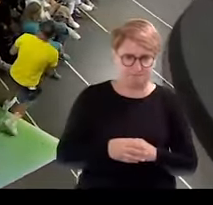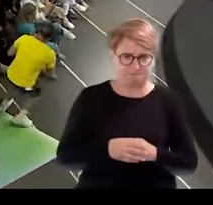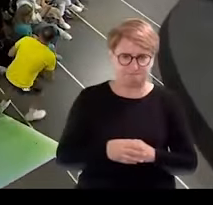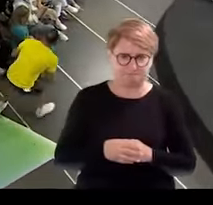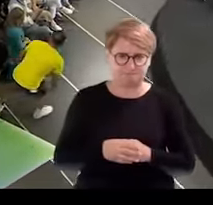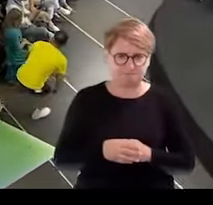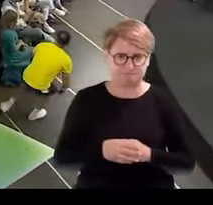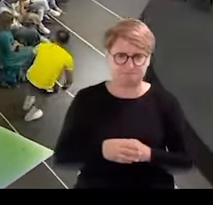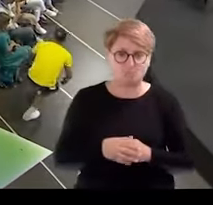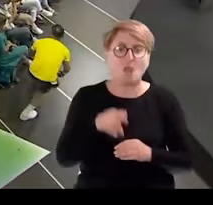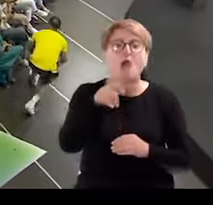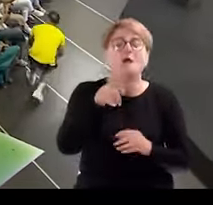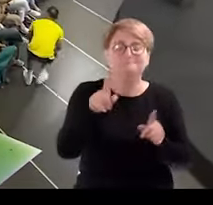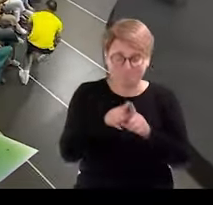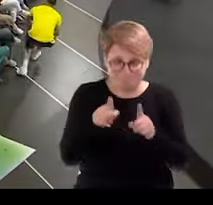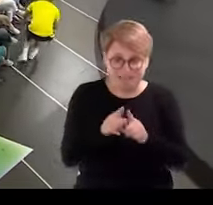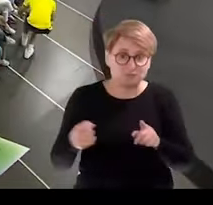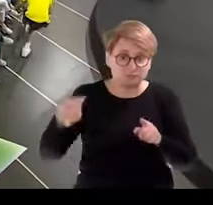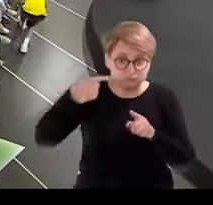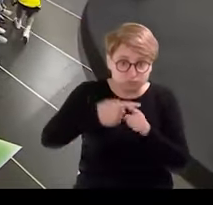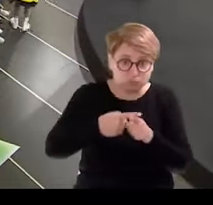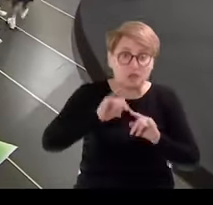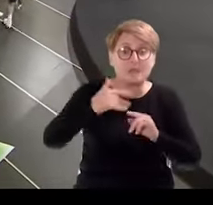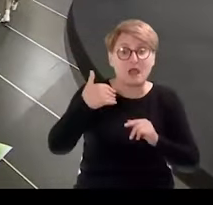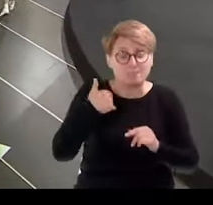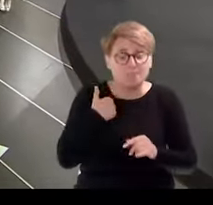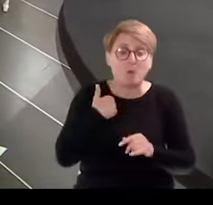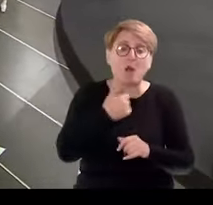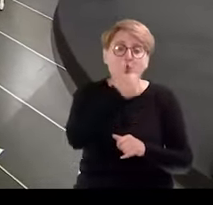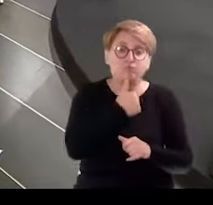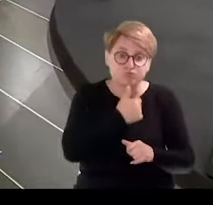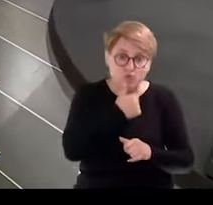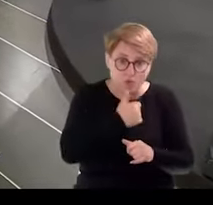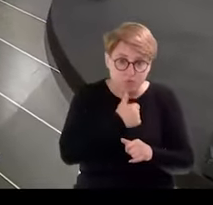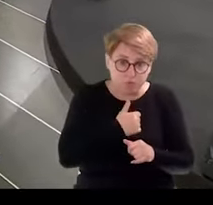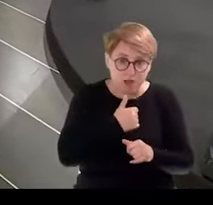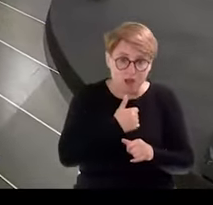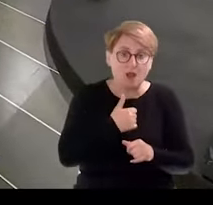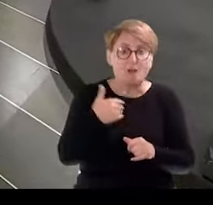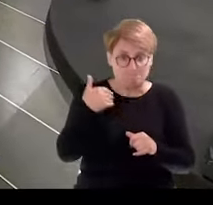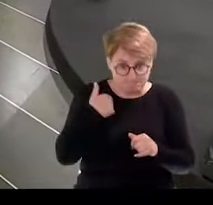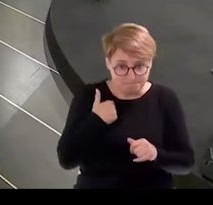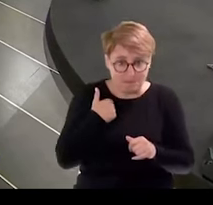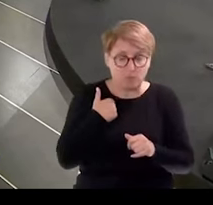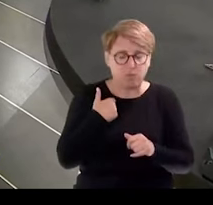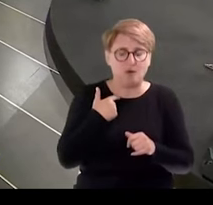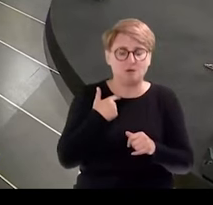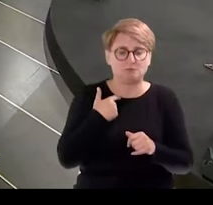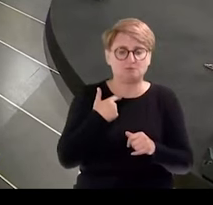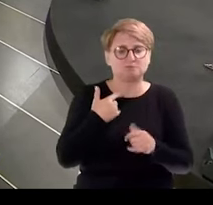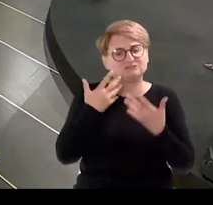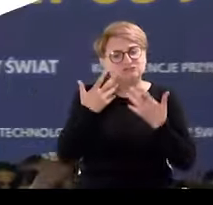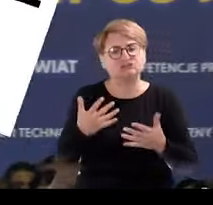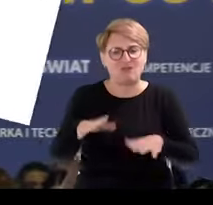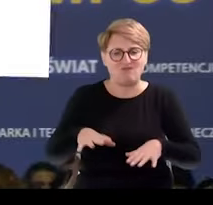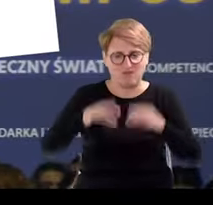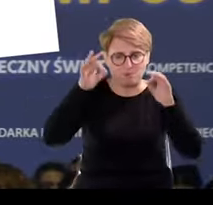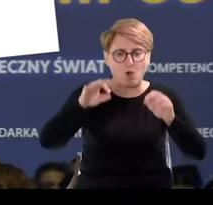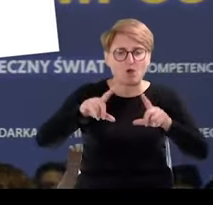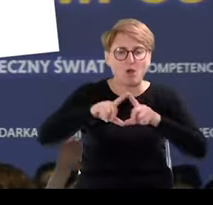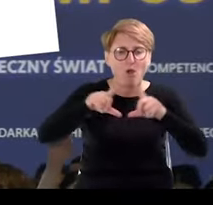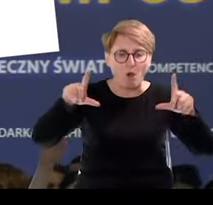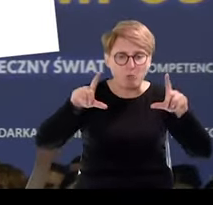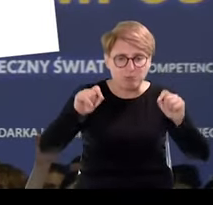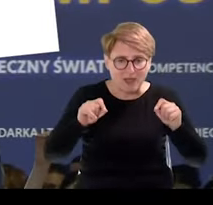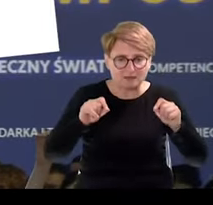I który, jak przyszedł moment próby i była próba przeprowadzenia wyborów kopertowych,